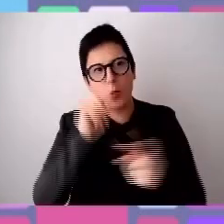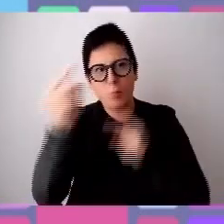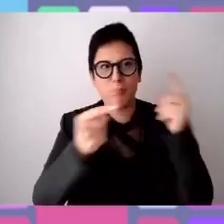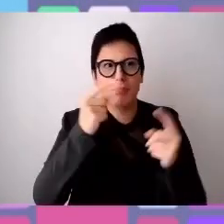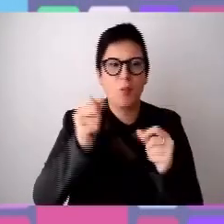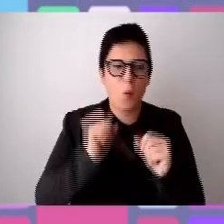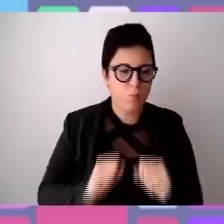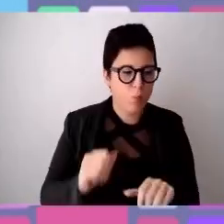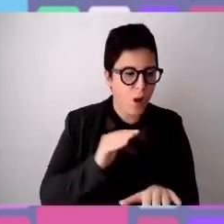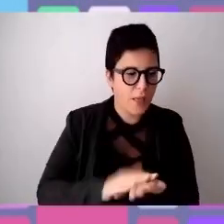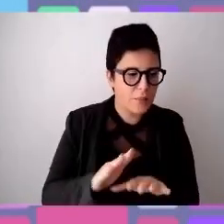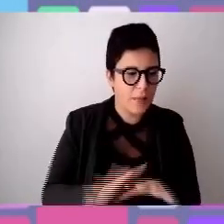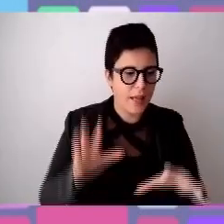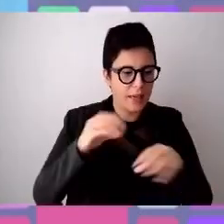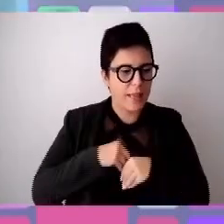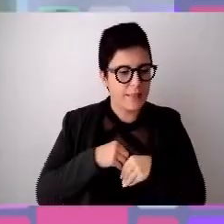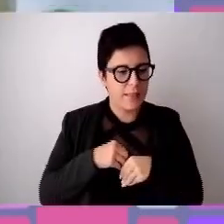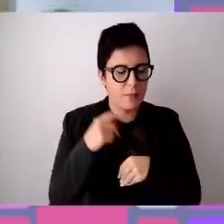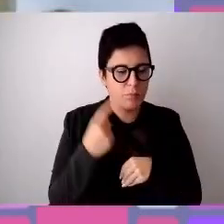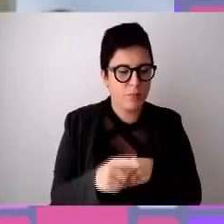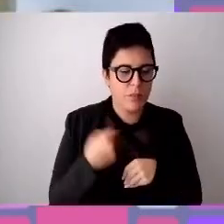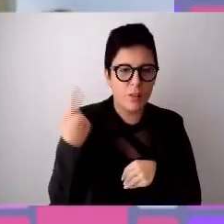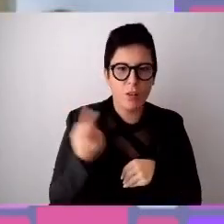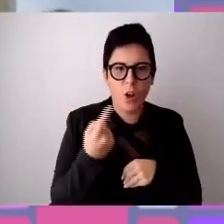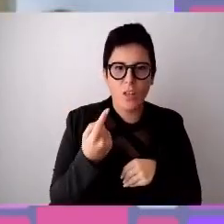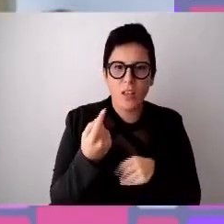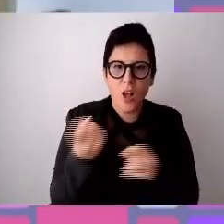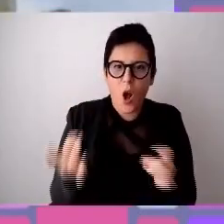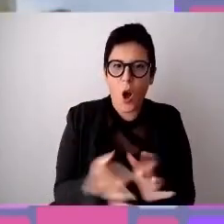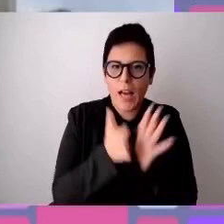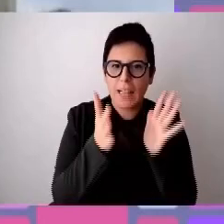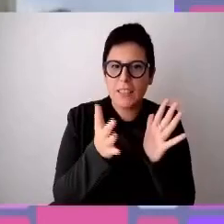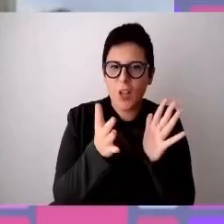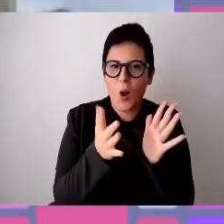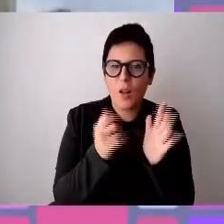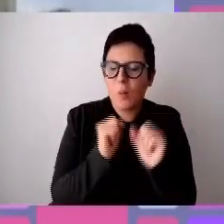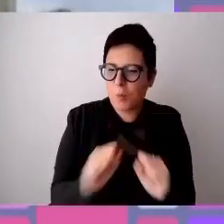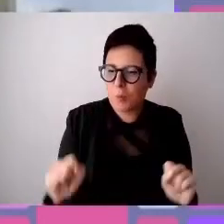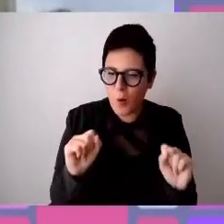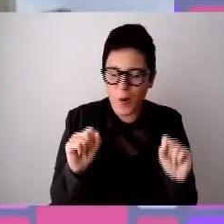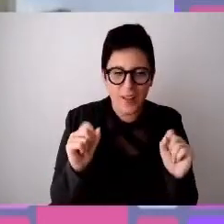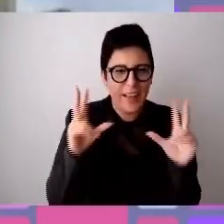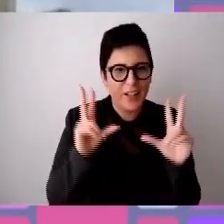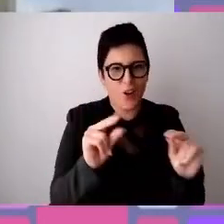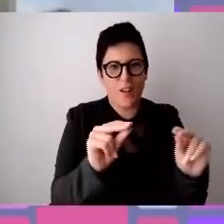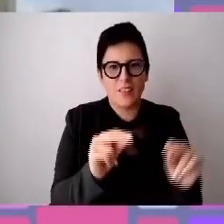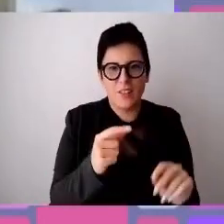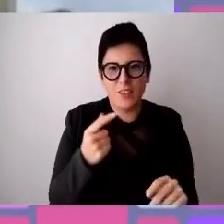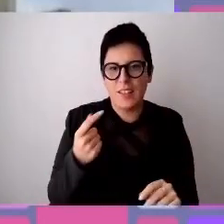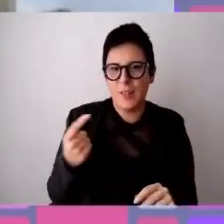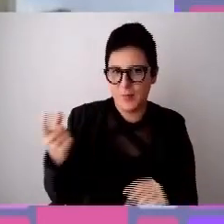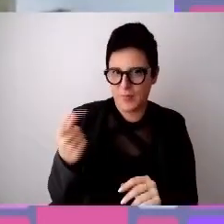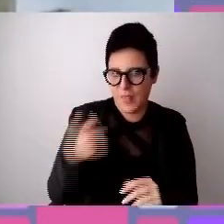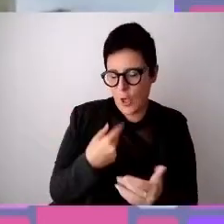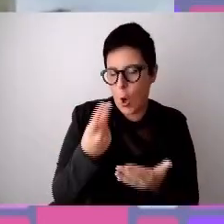ma soprattutto la usiamo come occasione per sviluppare innovazione, perché come ha detto Luca, Luca è un architetto, io invece sono un progettista